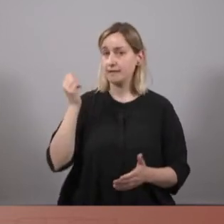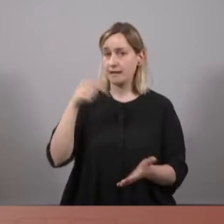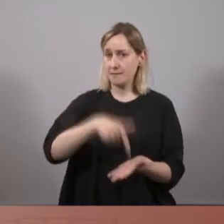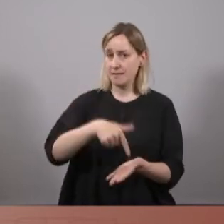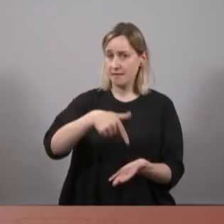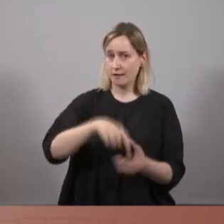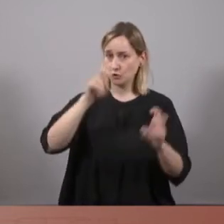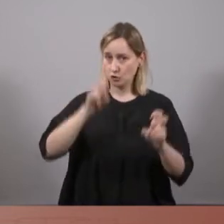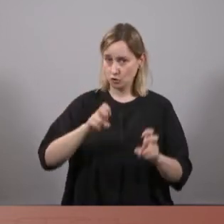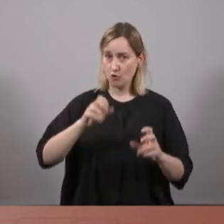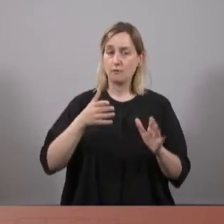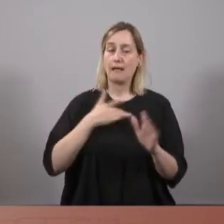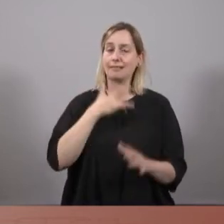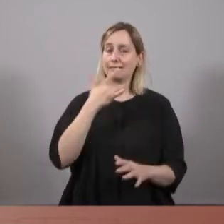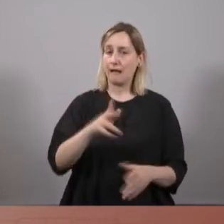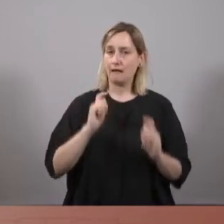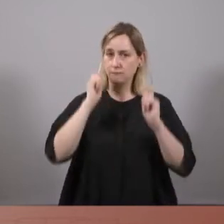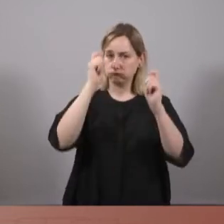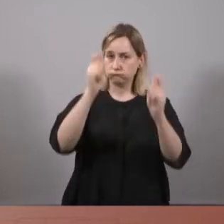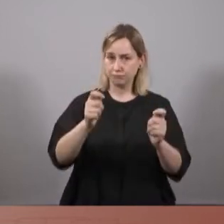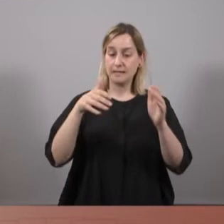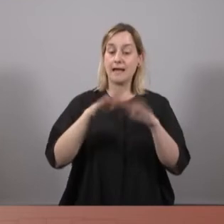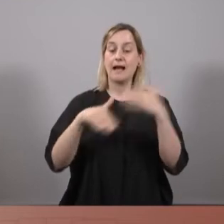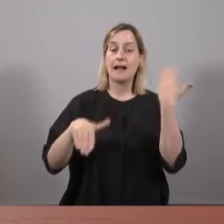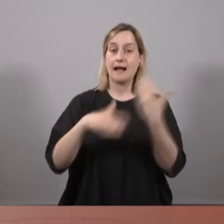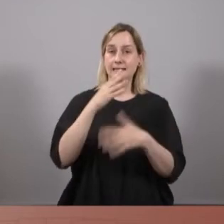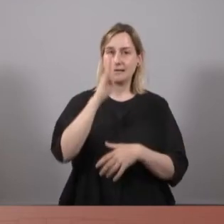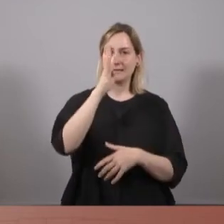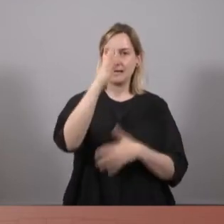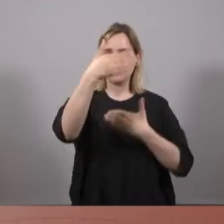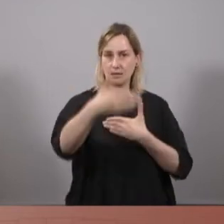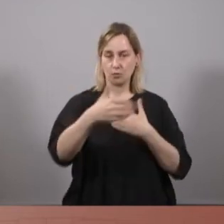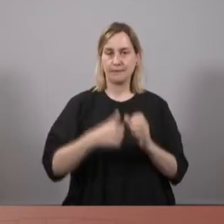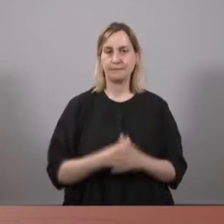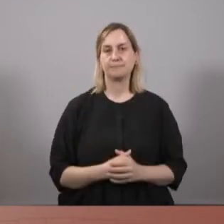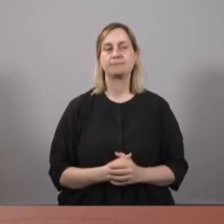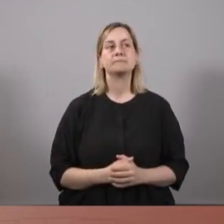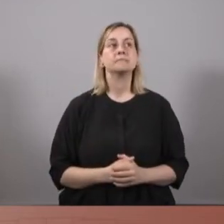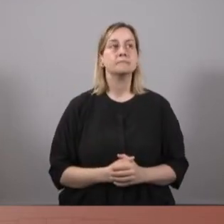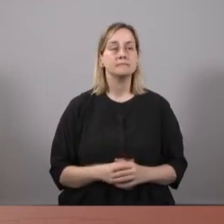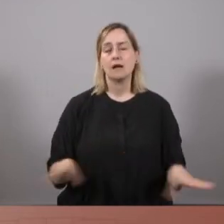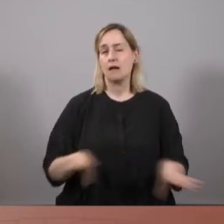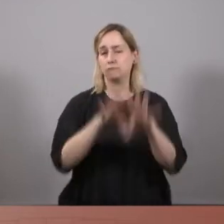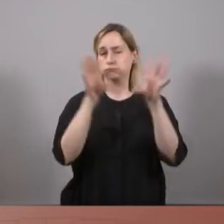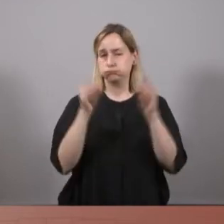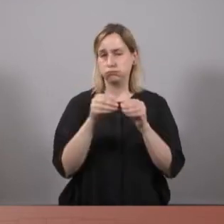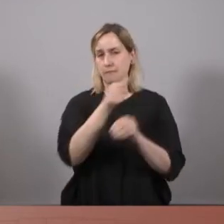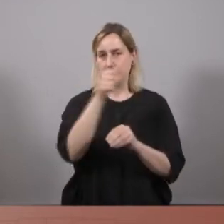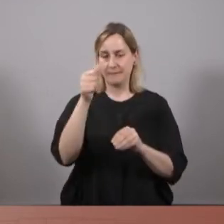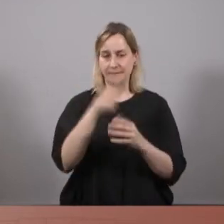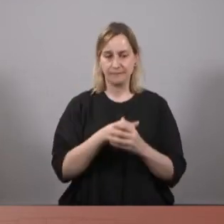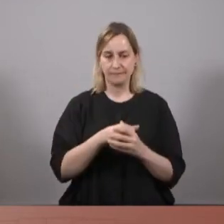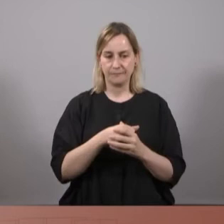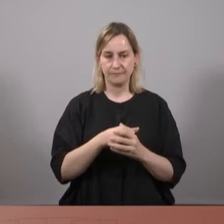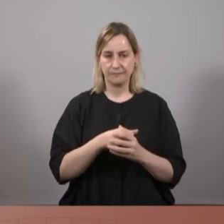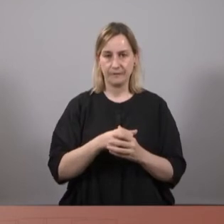a la seva investidura com a president i a l'inici d'aquesta legislatura. N'he fet un resum molt breu. En primer lloc, gir a